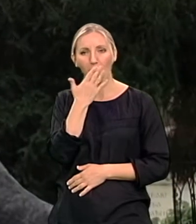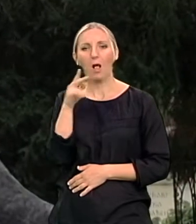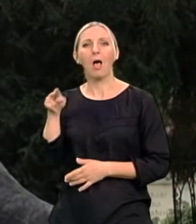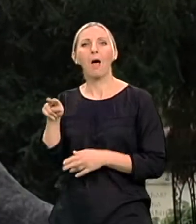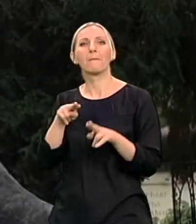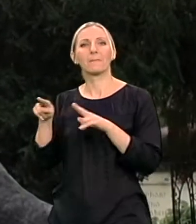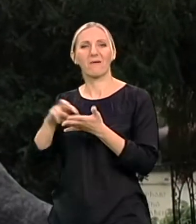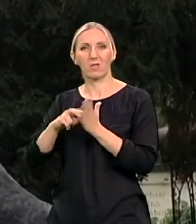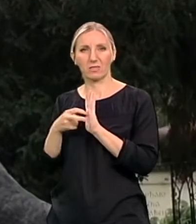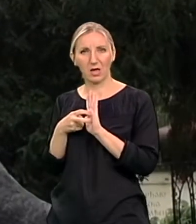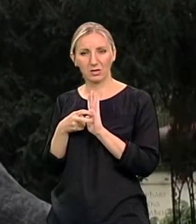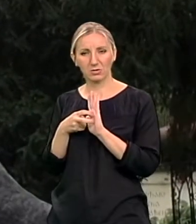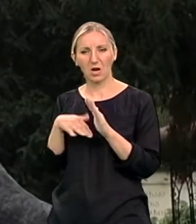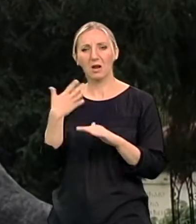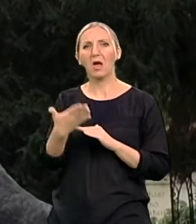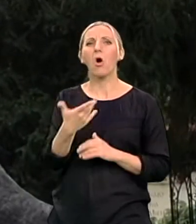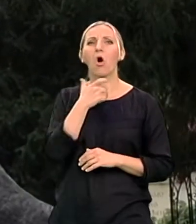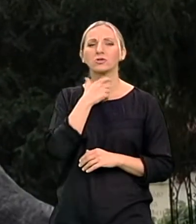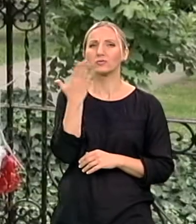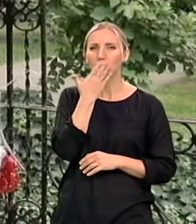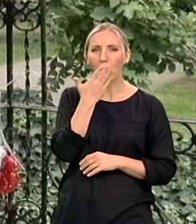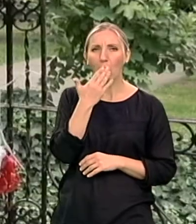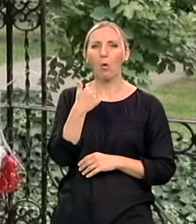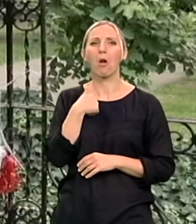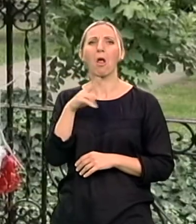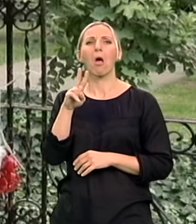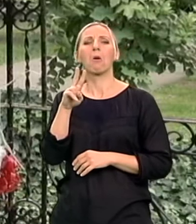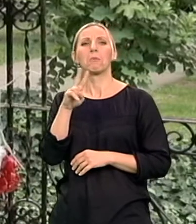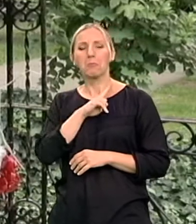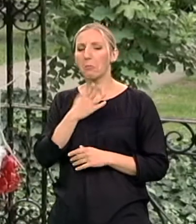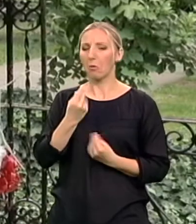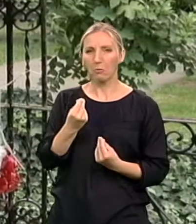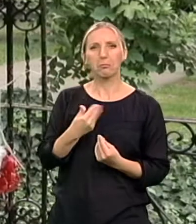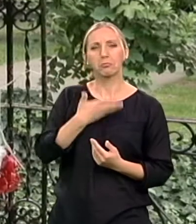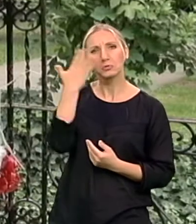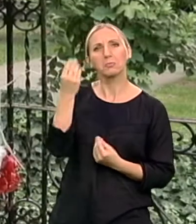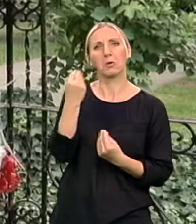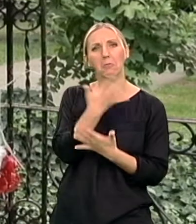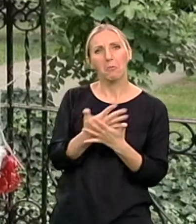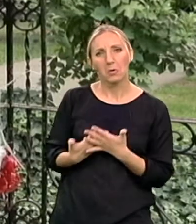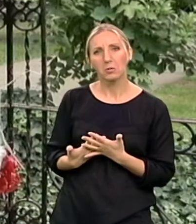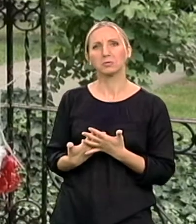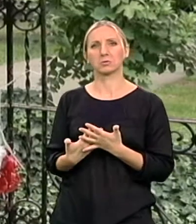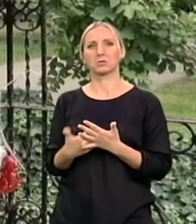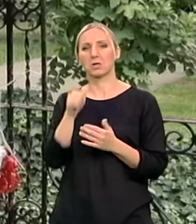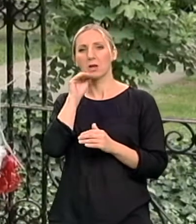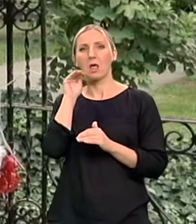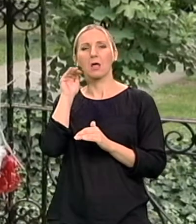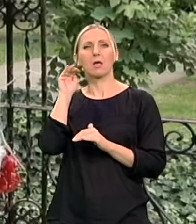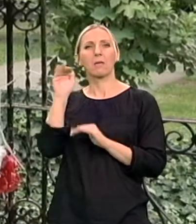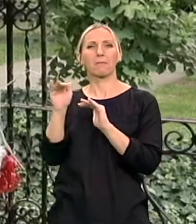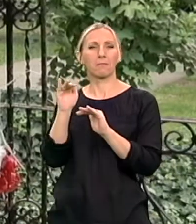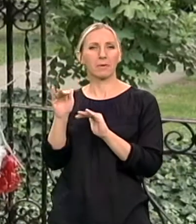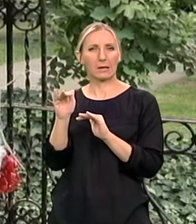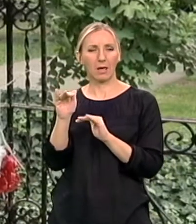tehničar. Nakon osnovne škole sam stavno imala i uspeh što se tiče rezultata iz škole i sa prijevnog ispita da sam prosto stavno